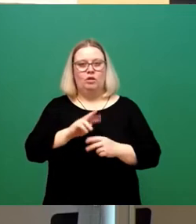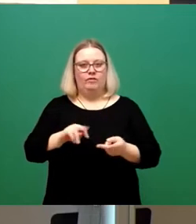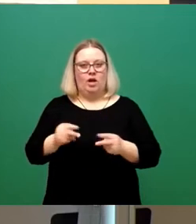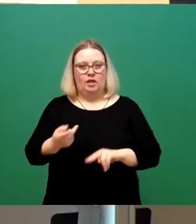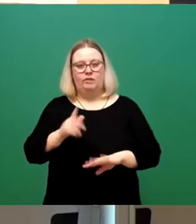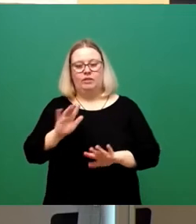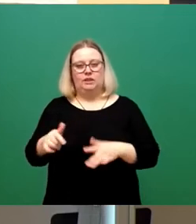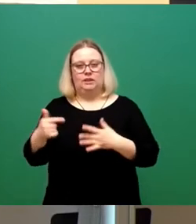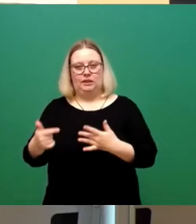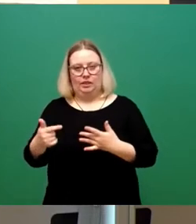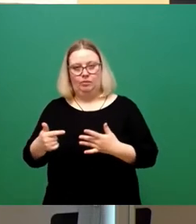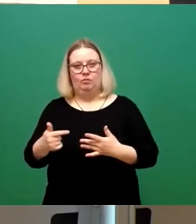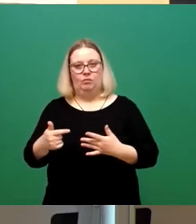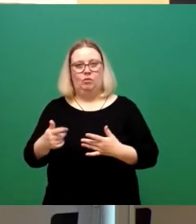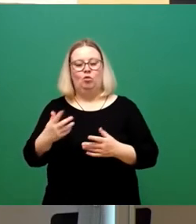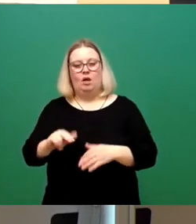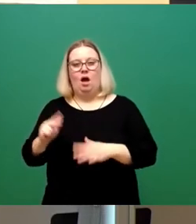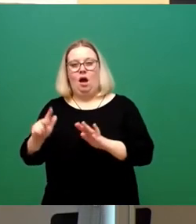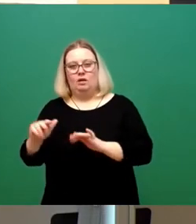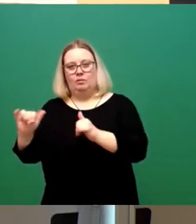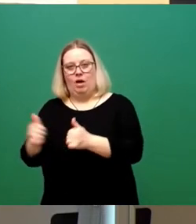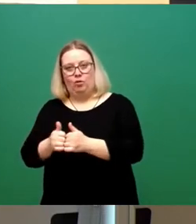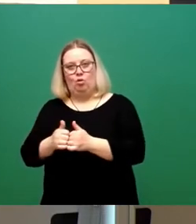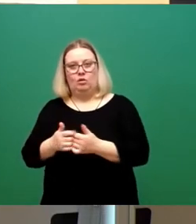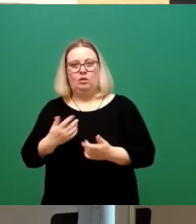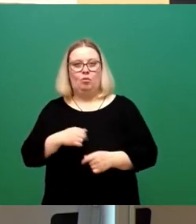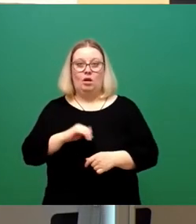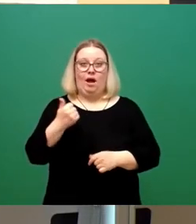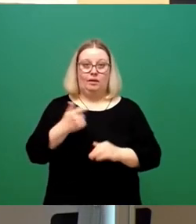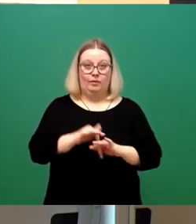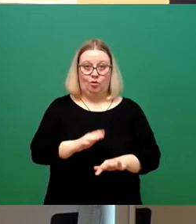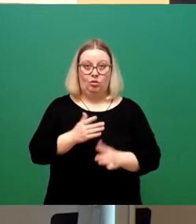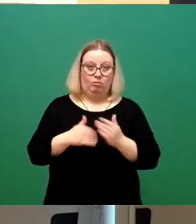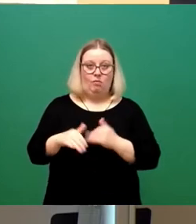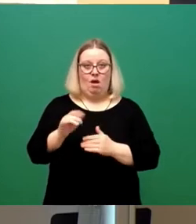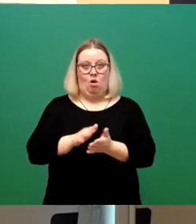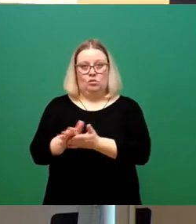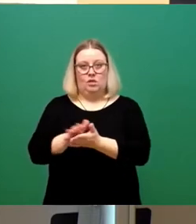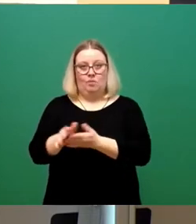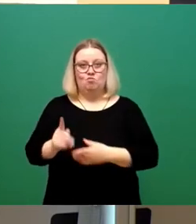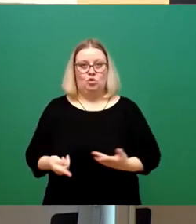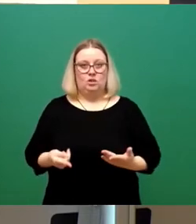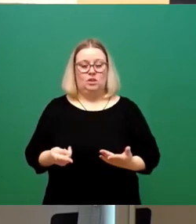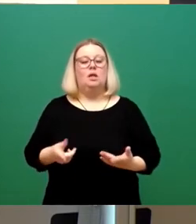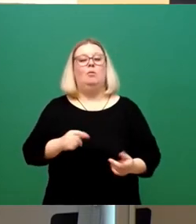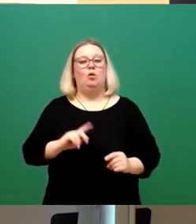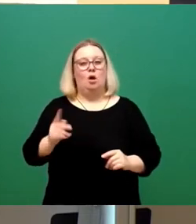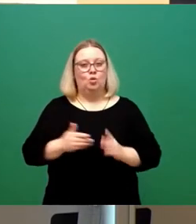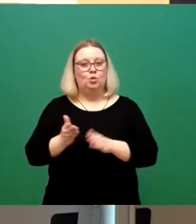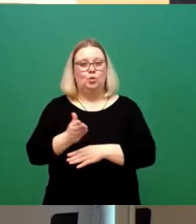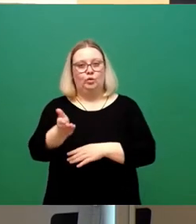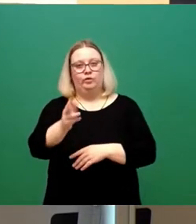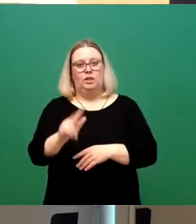nun tatsächlich acht teure Beigeordnete vor. Wie gesagt, eine Million im Jahr. Auf jeden Fall soll es auch künftig 13